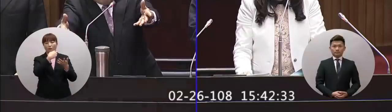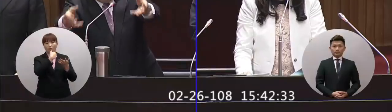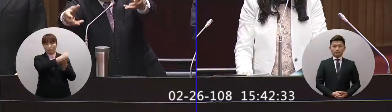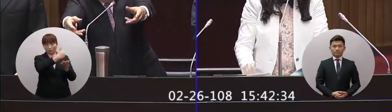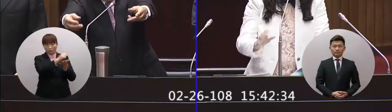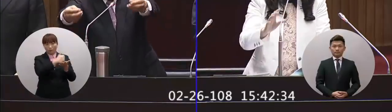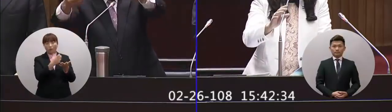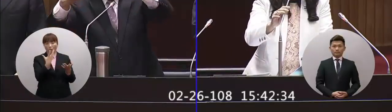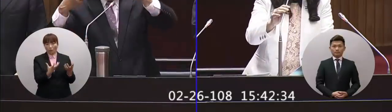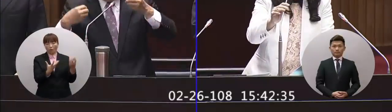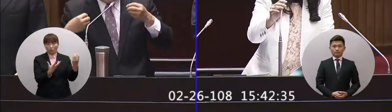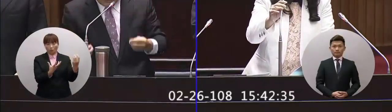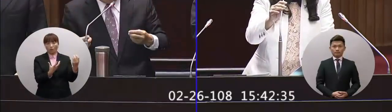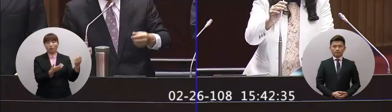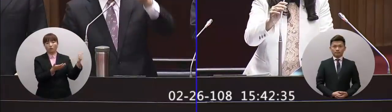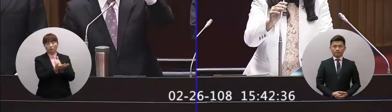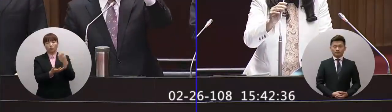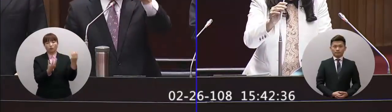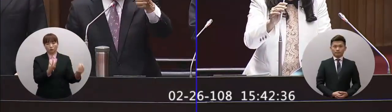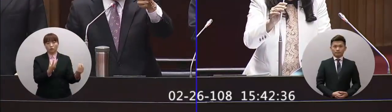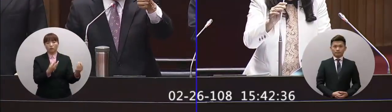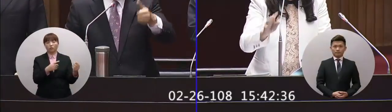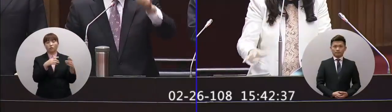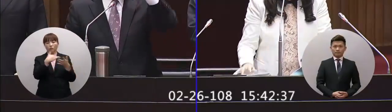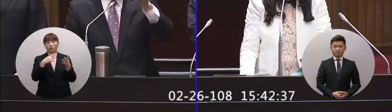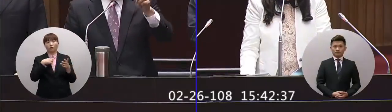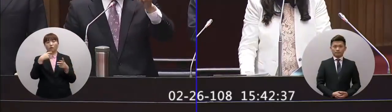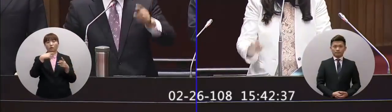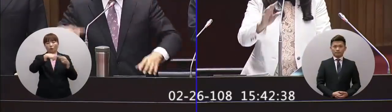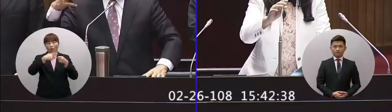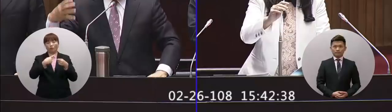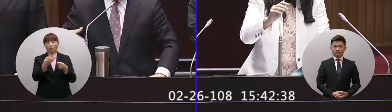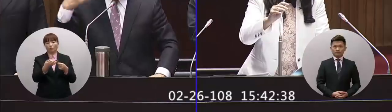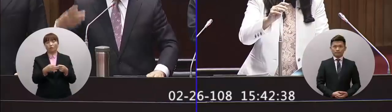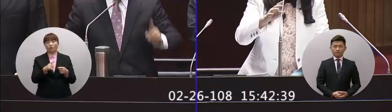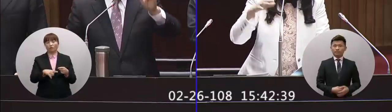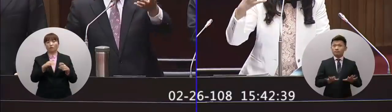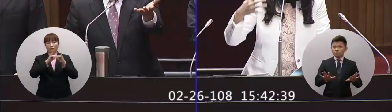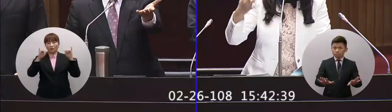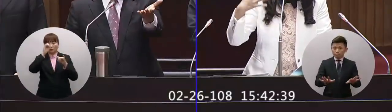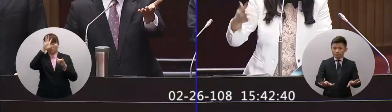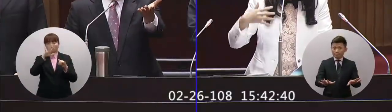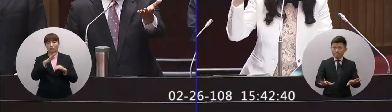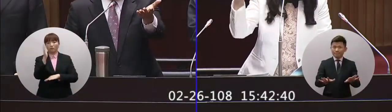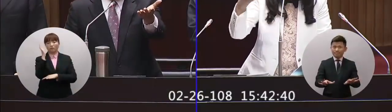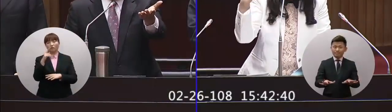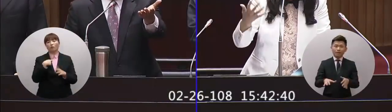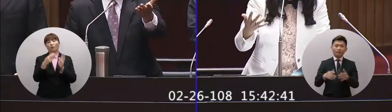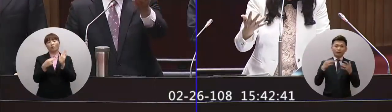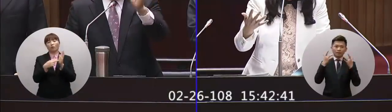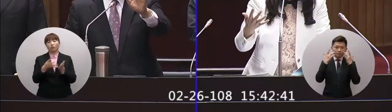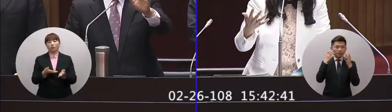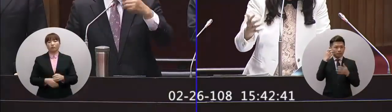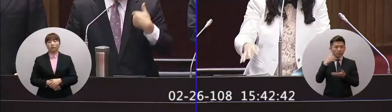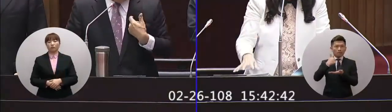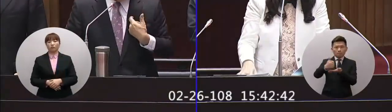中國的多從中國進口的少所以是賺錢的可見因為我們現在農產品外銷